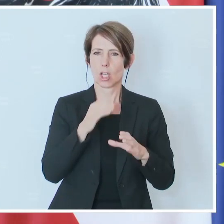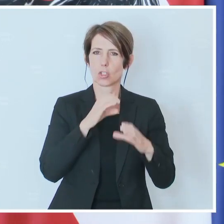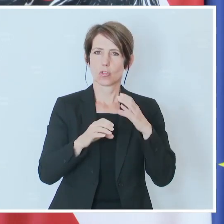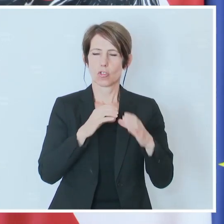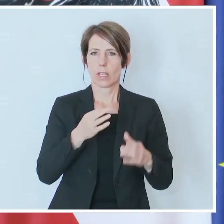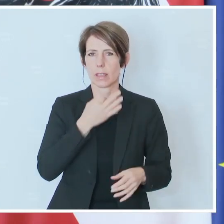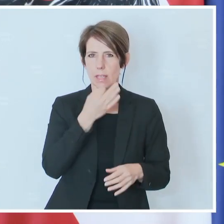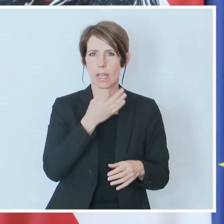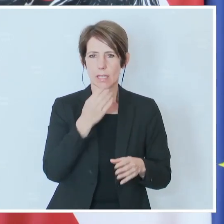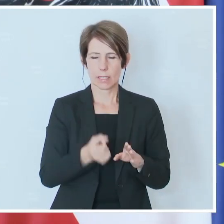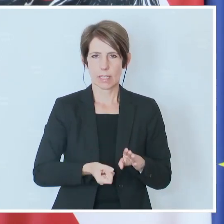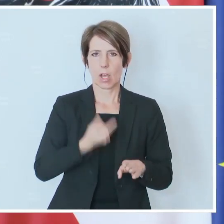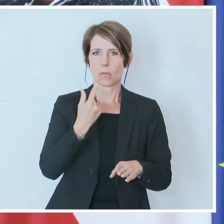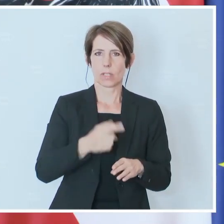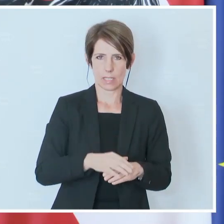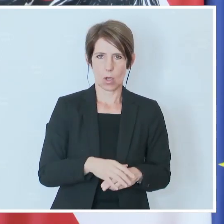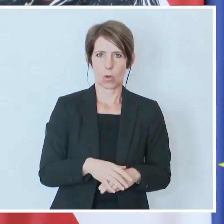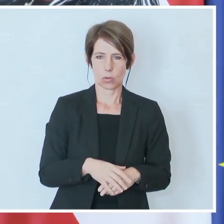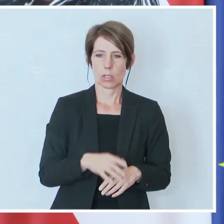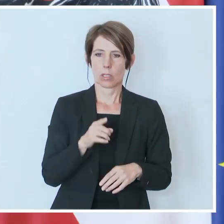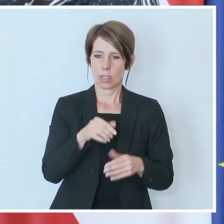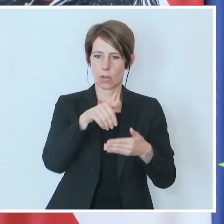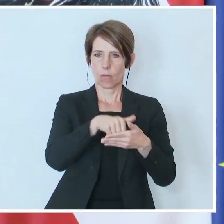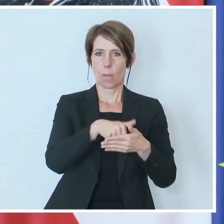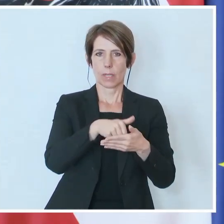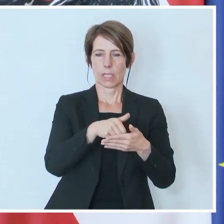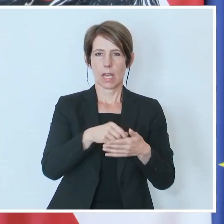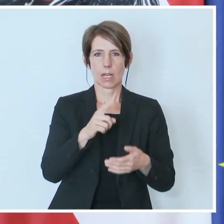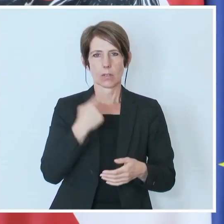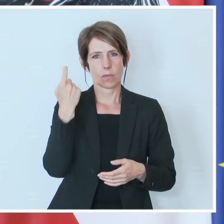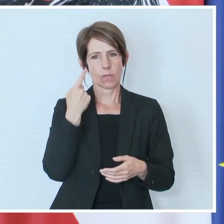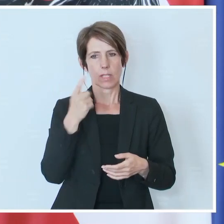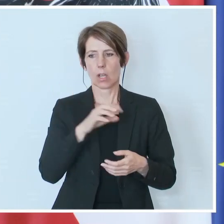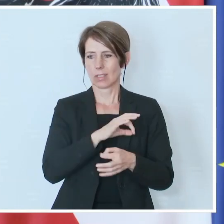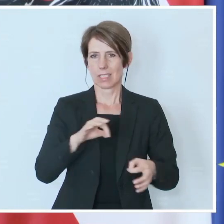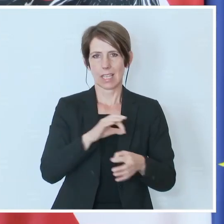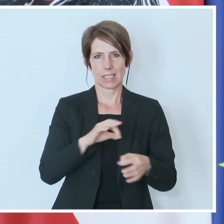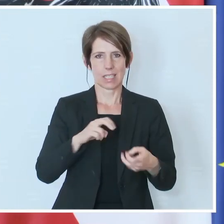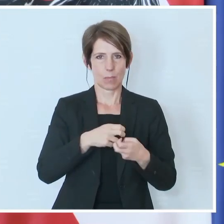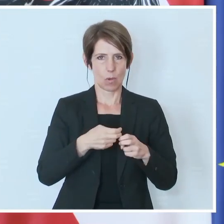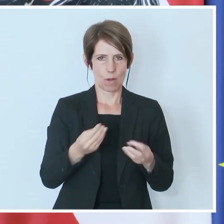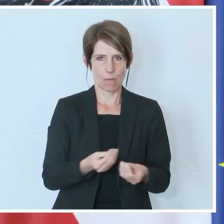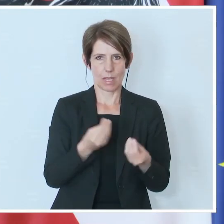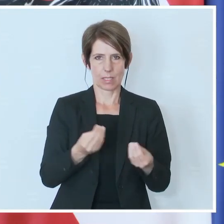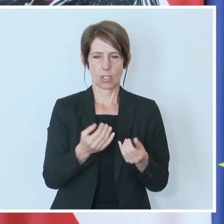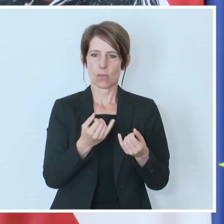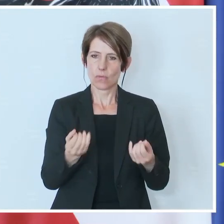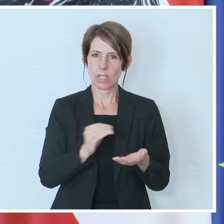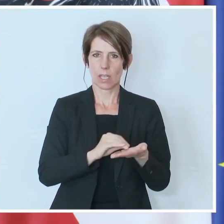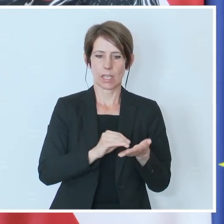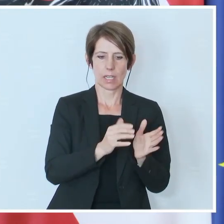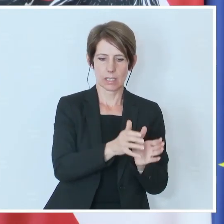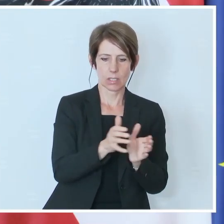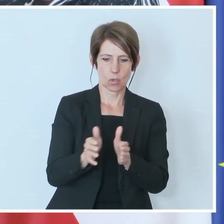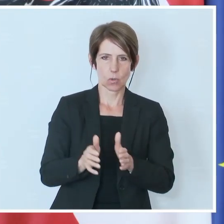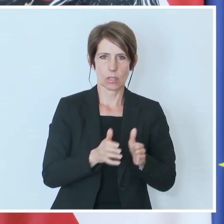aufgetaucht sind, die ja wir auch selber des Inhalts nach für höchst problematisch finden, wie in einzelnen Redaktionen von anderen, was ja vorher schon